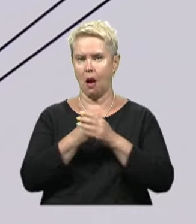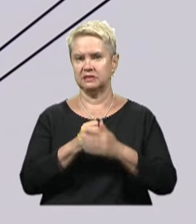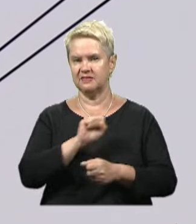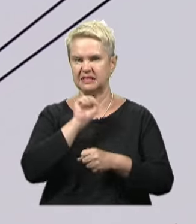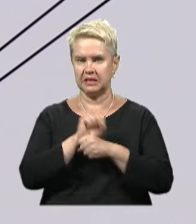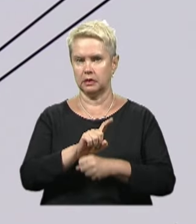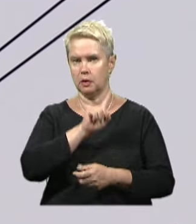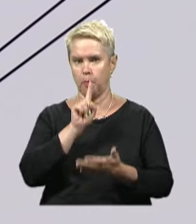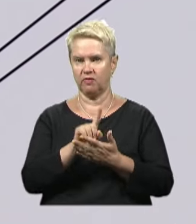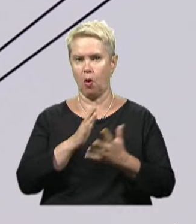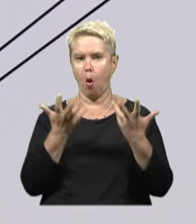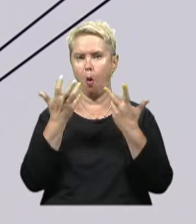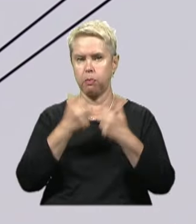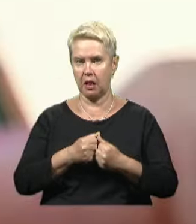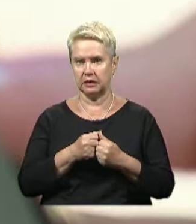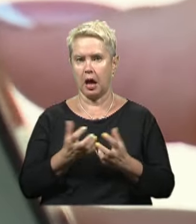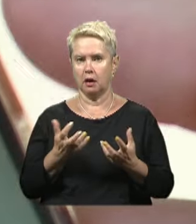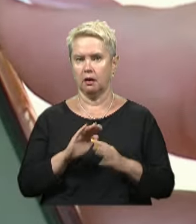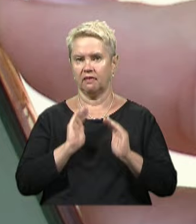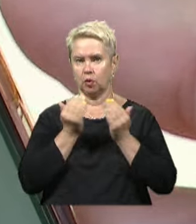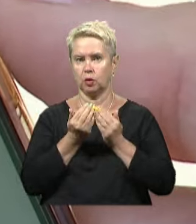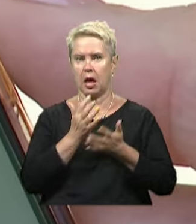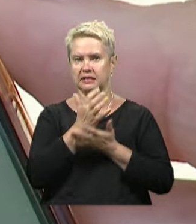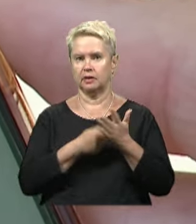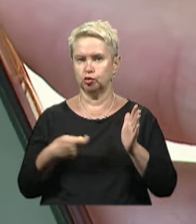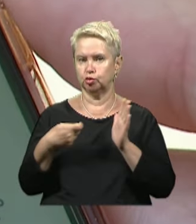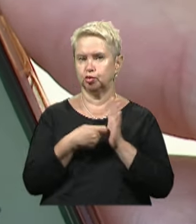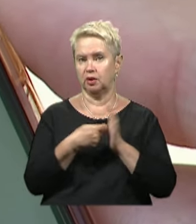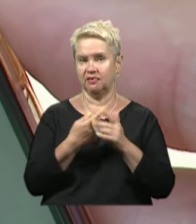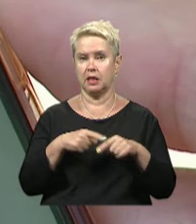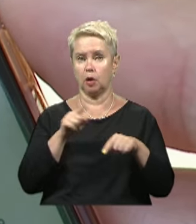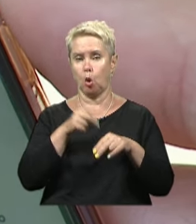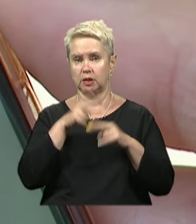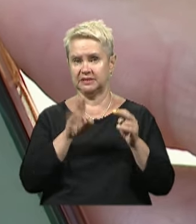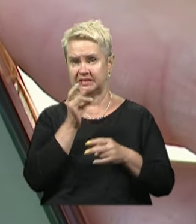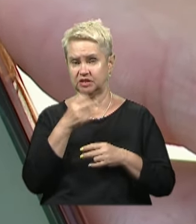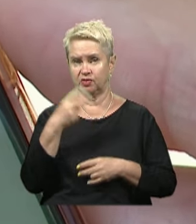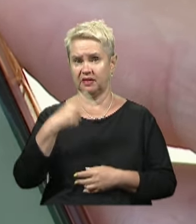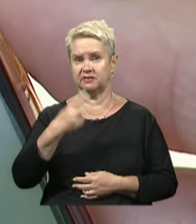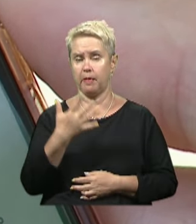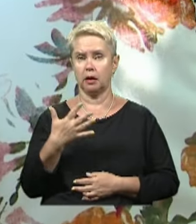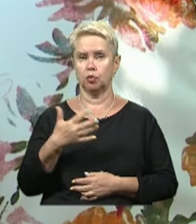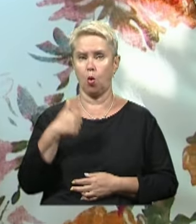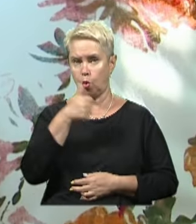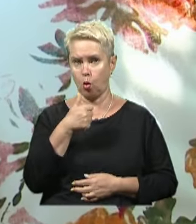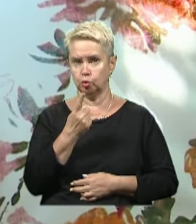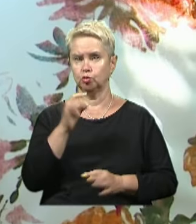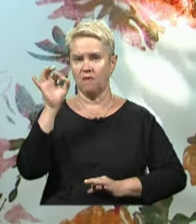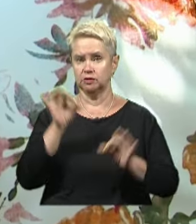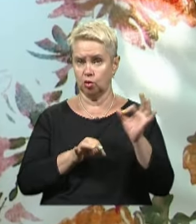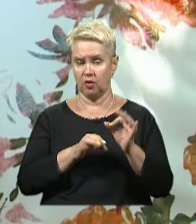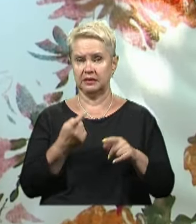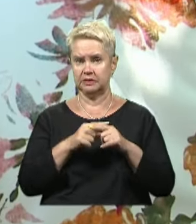станцій повинні бути обладнані автономним резервним вживленням. А до кінця січня 2025 року – 100%.